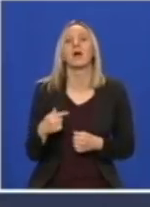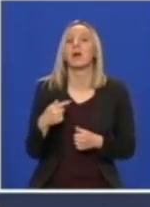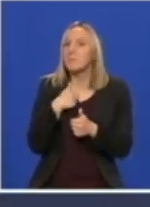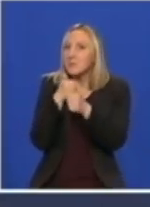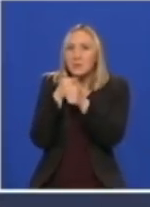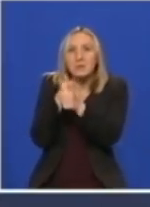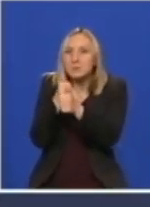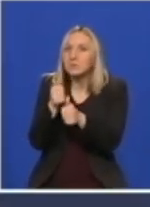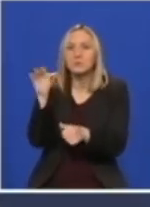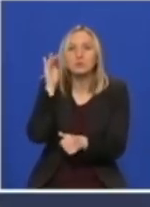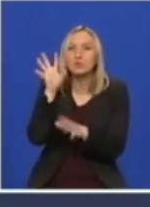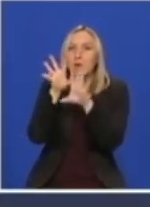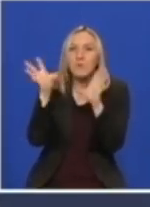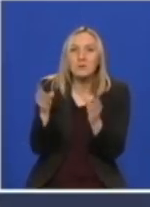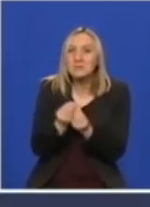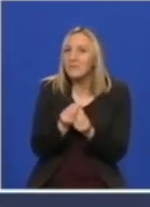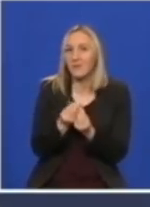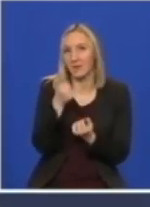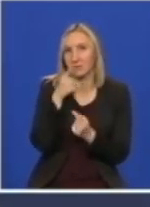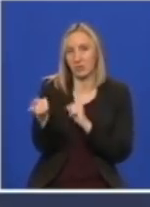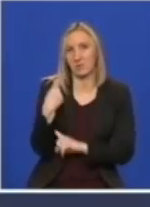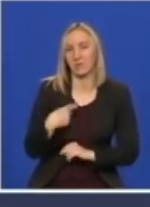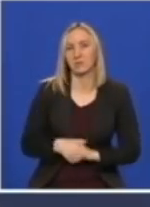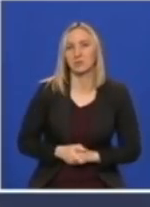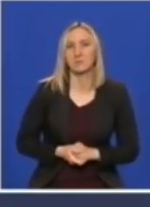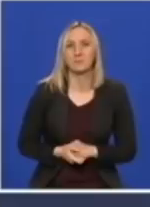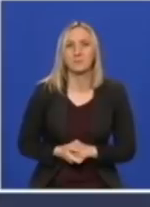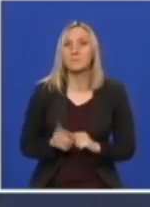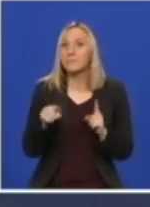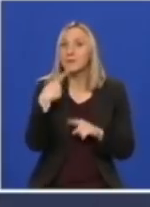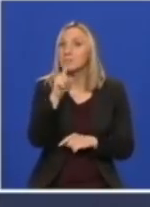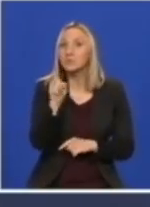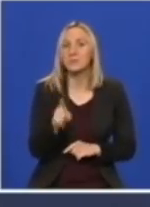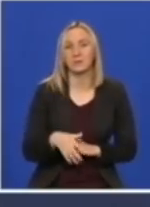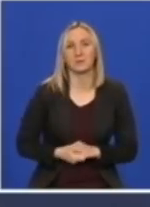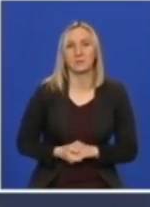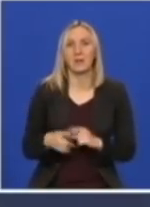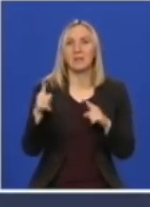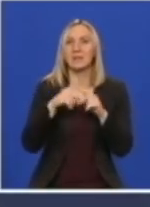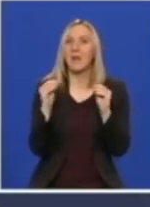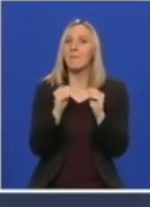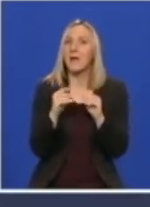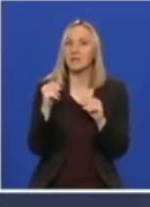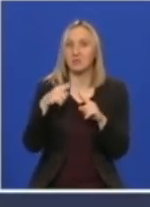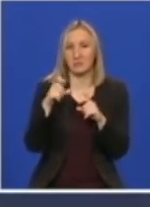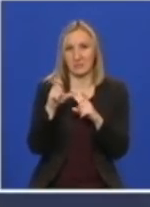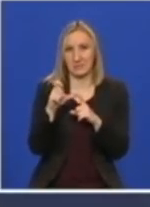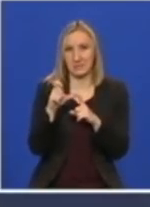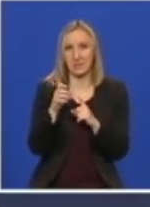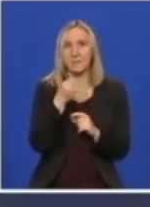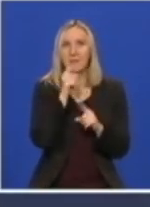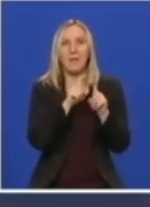pomno slušamo. Hvala vam. Možemo dalje pitanja? Tihana Bajić, RTS. Dobar dan. Pitanje za